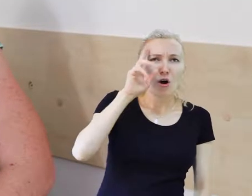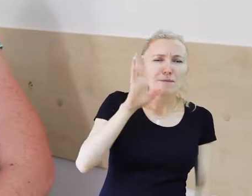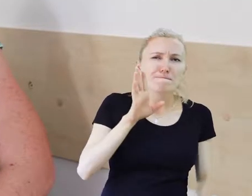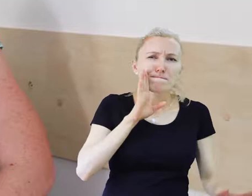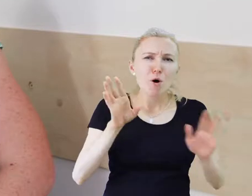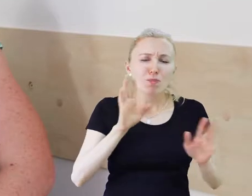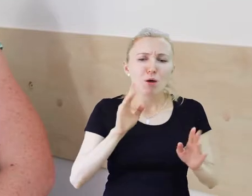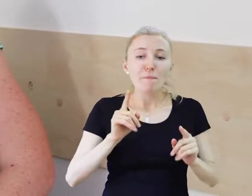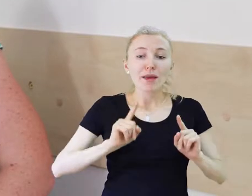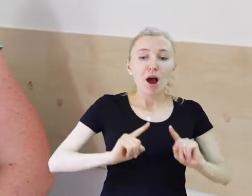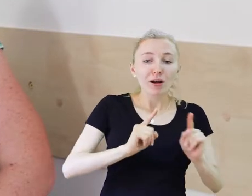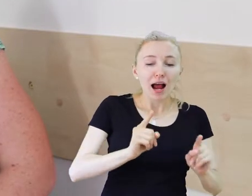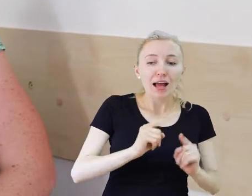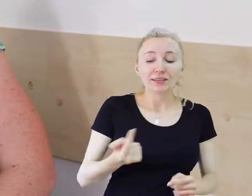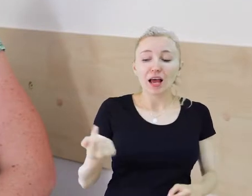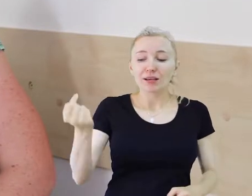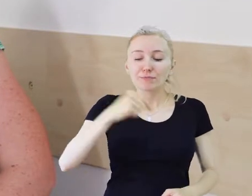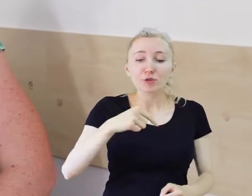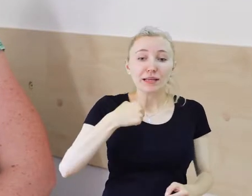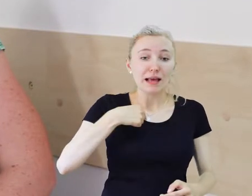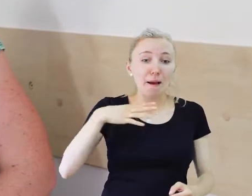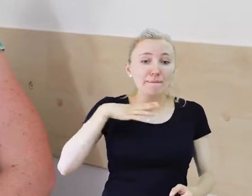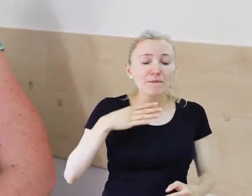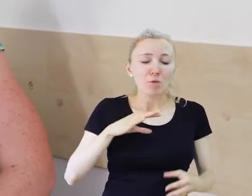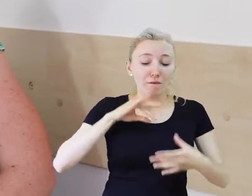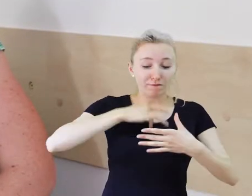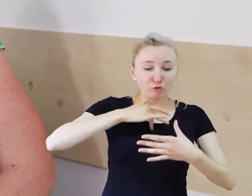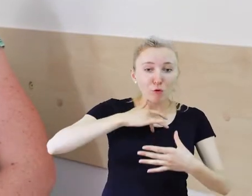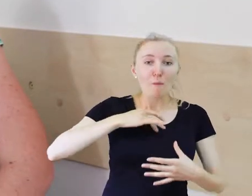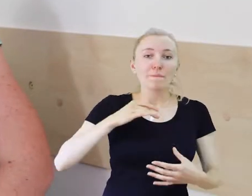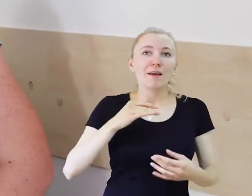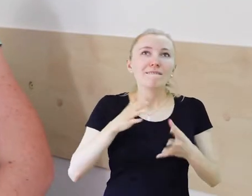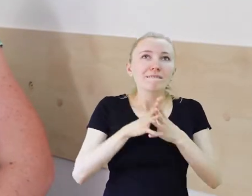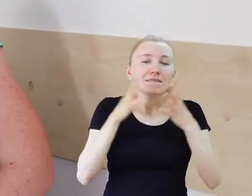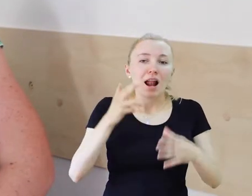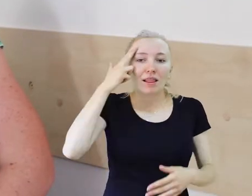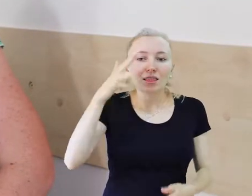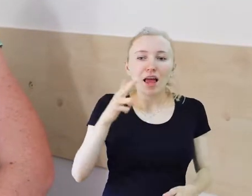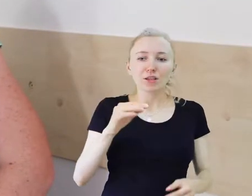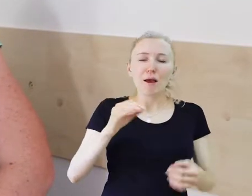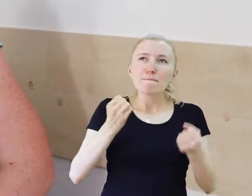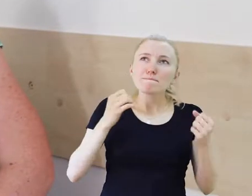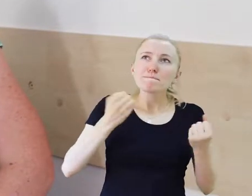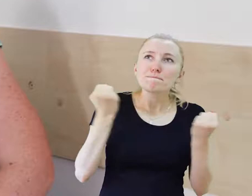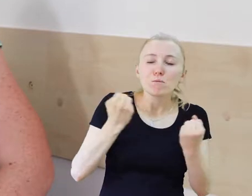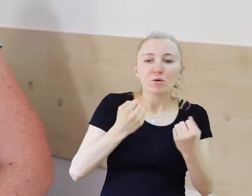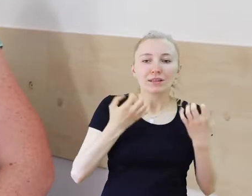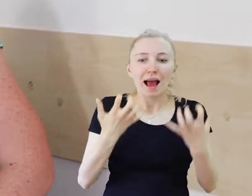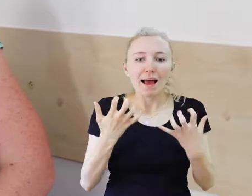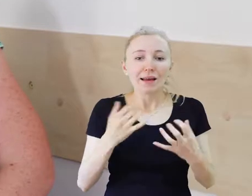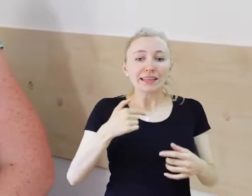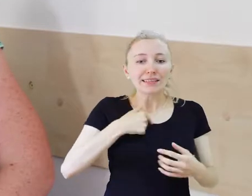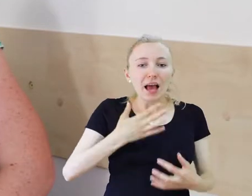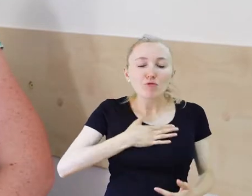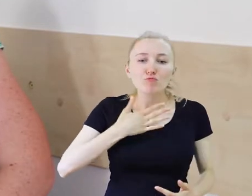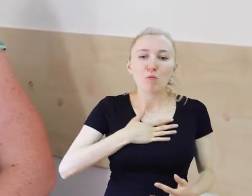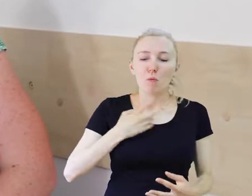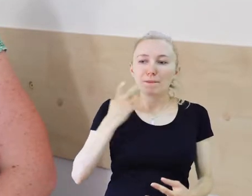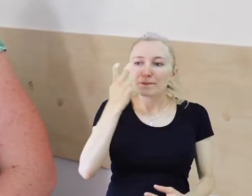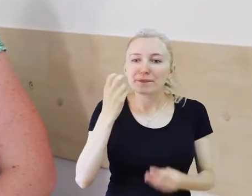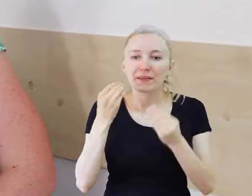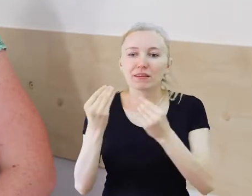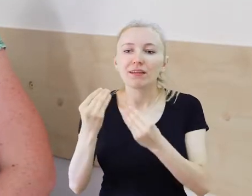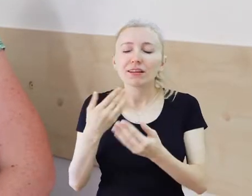do której przyszłam z wielką ochotą i z wielką nadzieją. Dlatego, że mnie osobiście